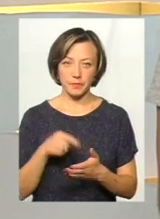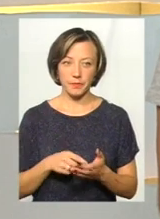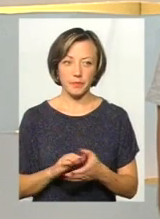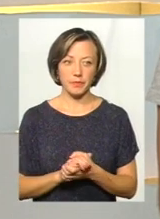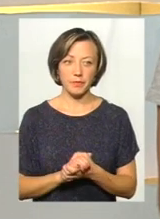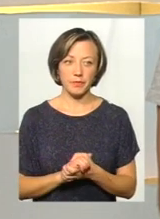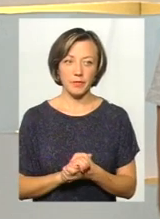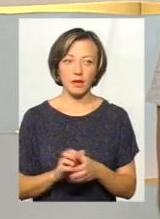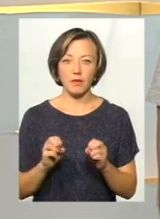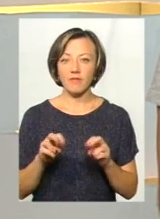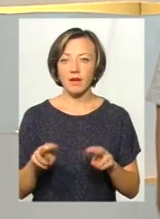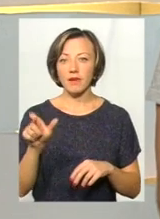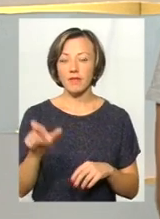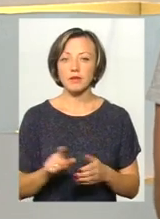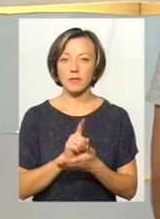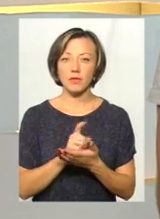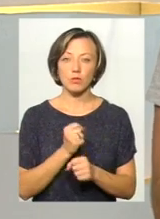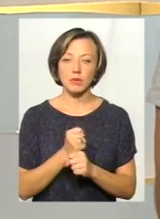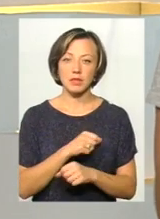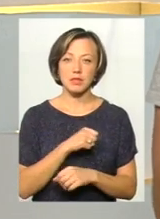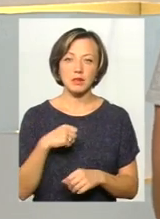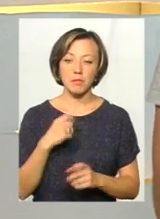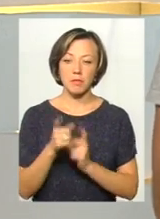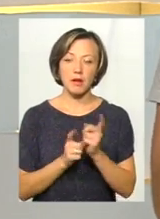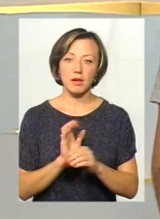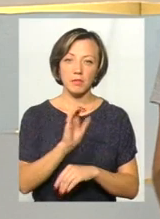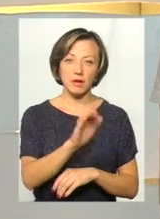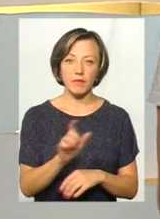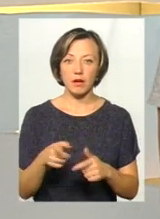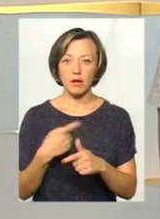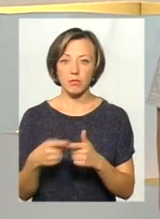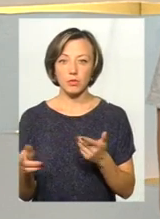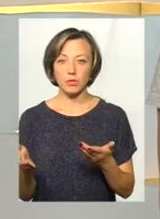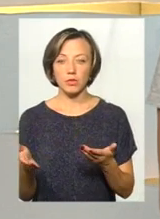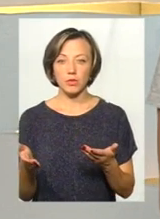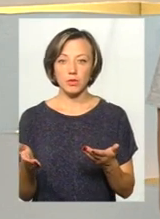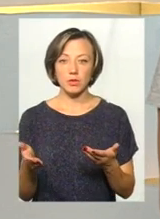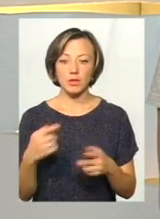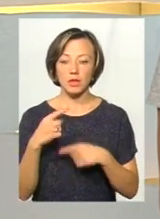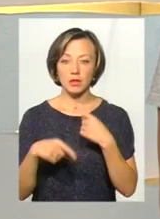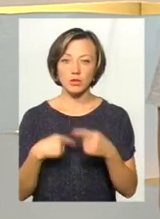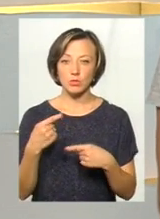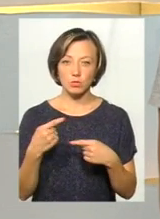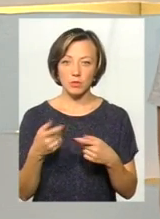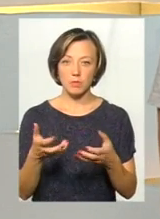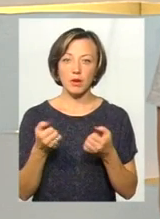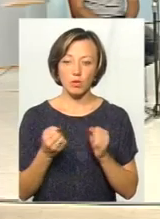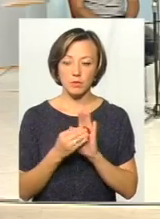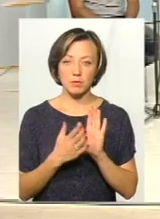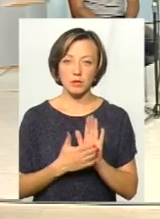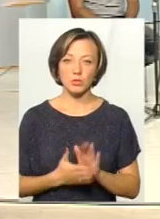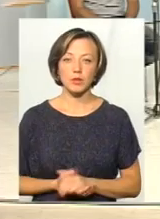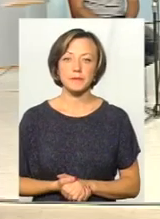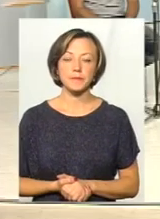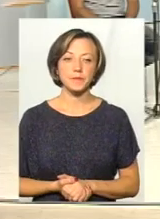фахівець такий повинен робити сам. Він перенаправляє або там на наступний раз. Скажіть,